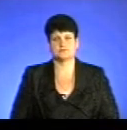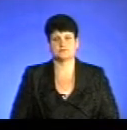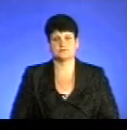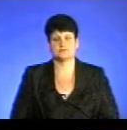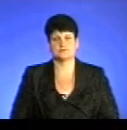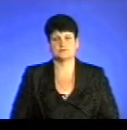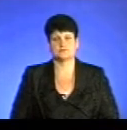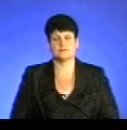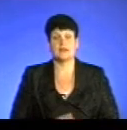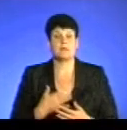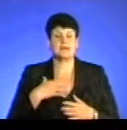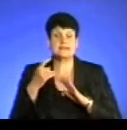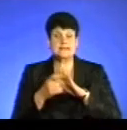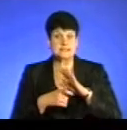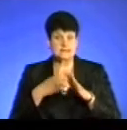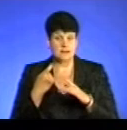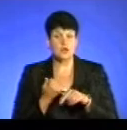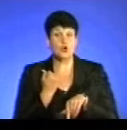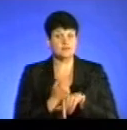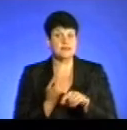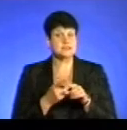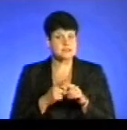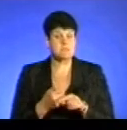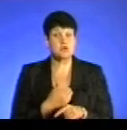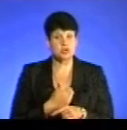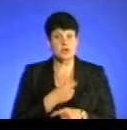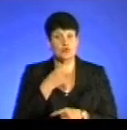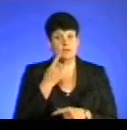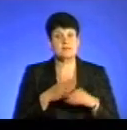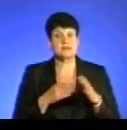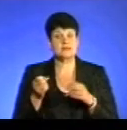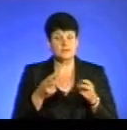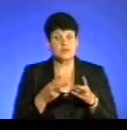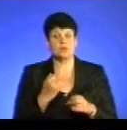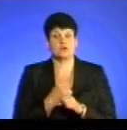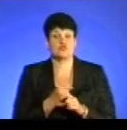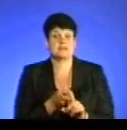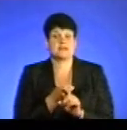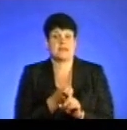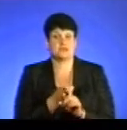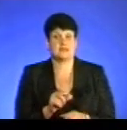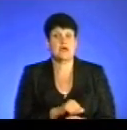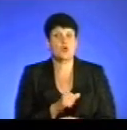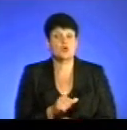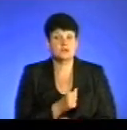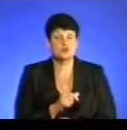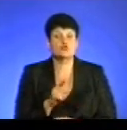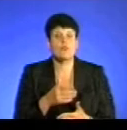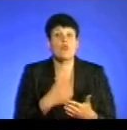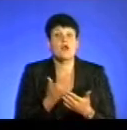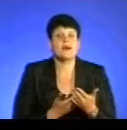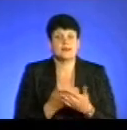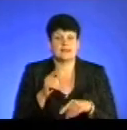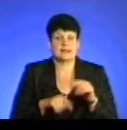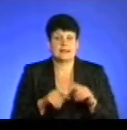Тож, як ми дізналися зі сюжету, головне це бажання, кажуть фахівці, які працюють із залежними від наркотиків. Що порадити рідним,